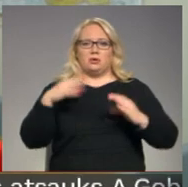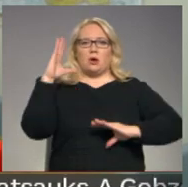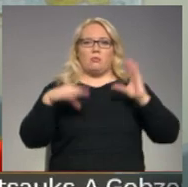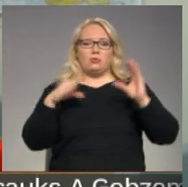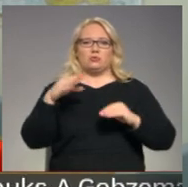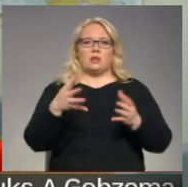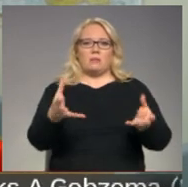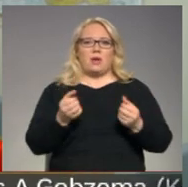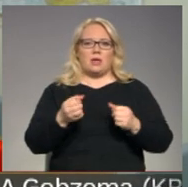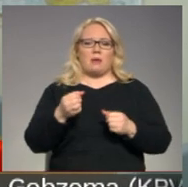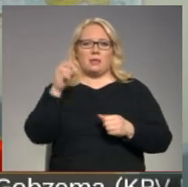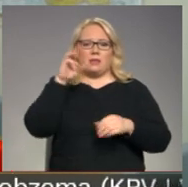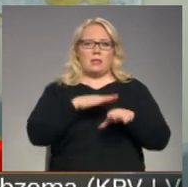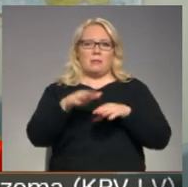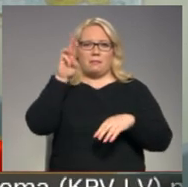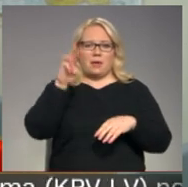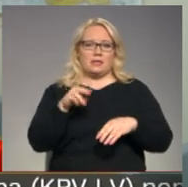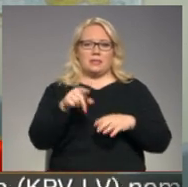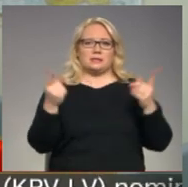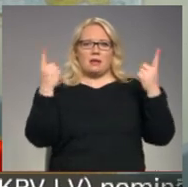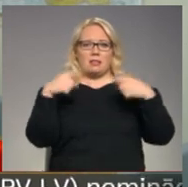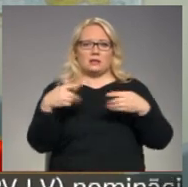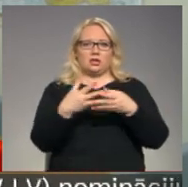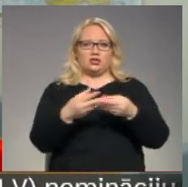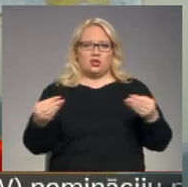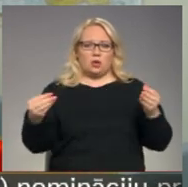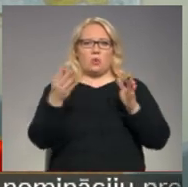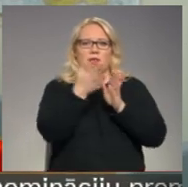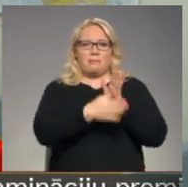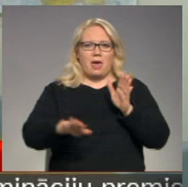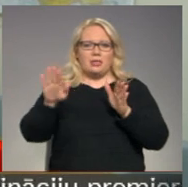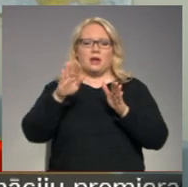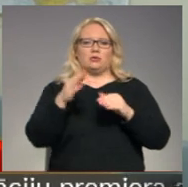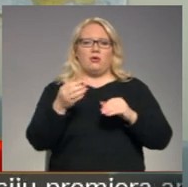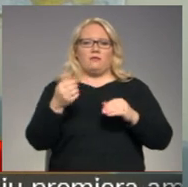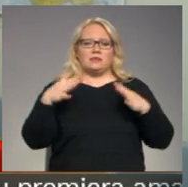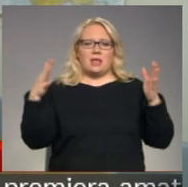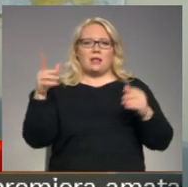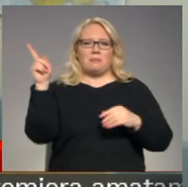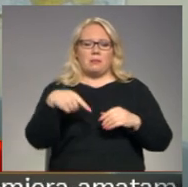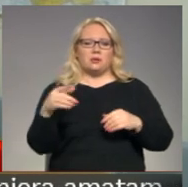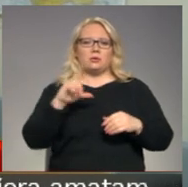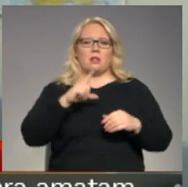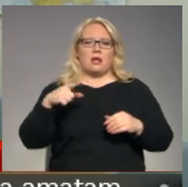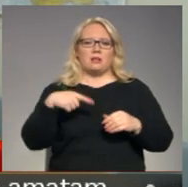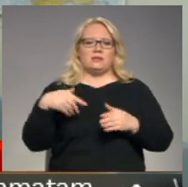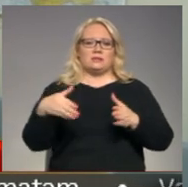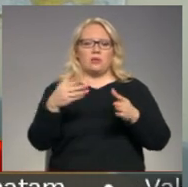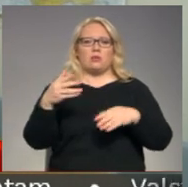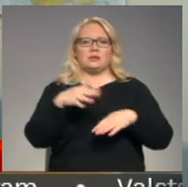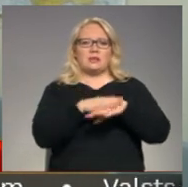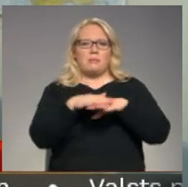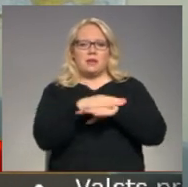aprīlniecī. Tas ir laiks, kad ir visvairāk šķīdonis, bedres, tad vislielākais pieprasījums pēc labiem ceļiem no visiem – no sabiedrības, no